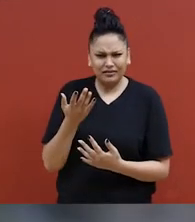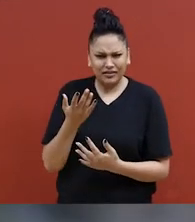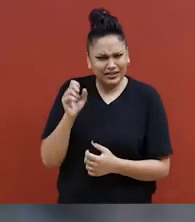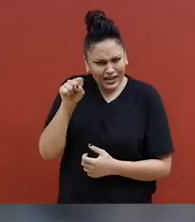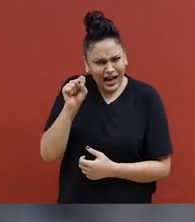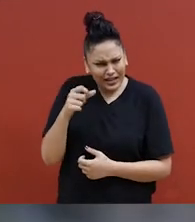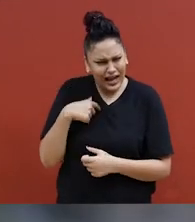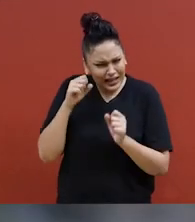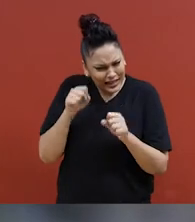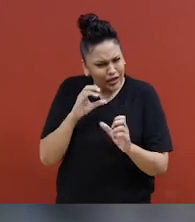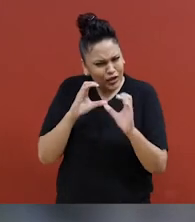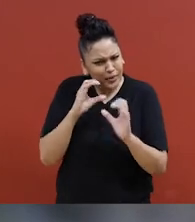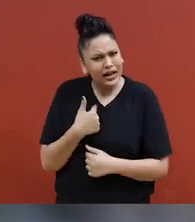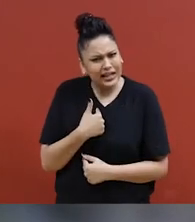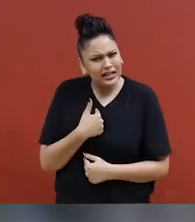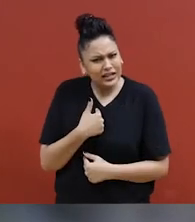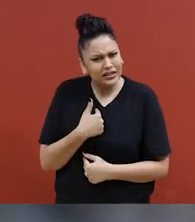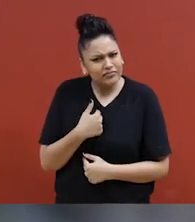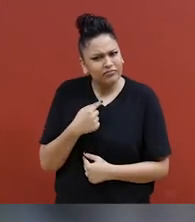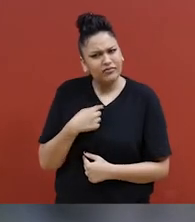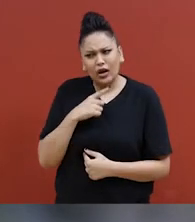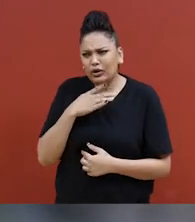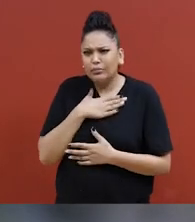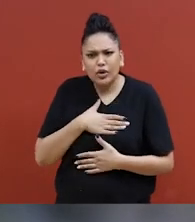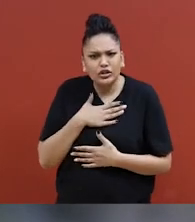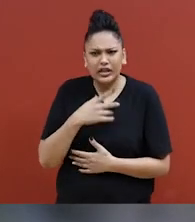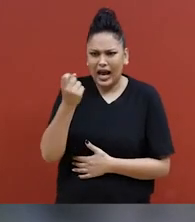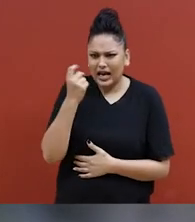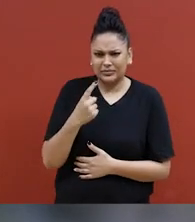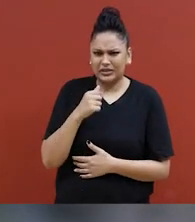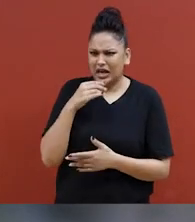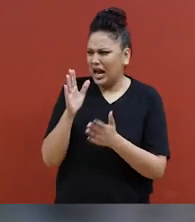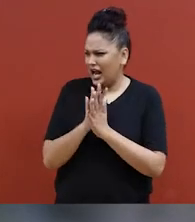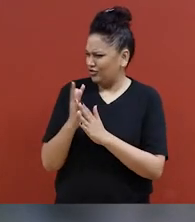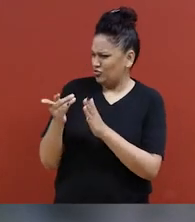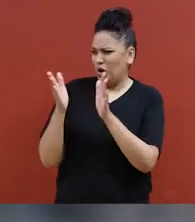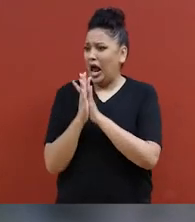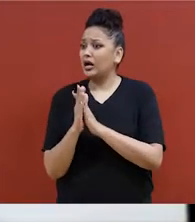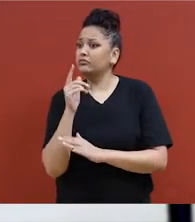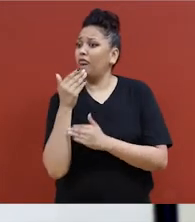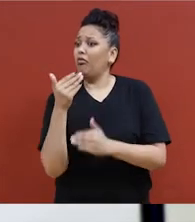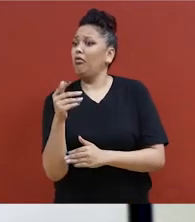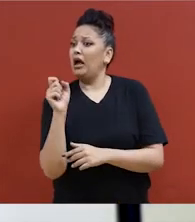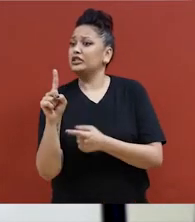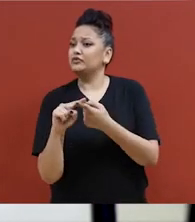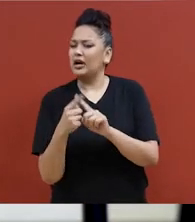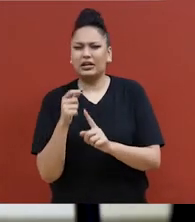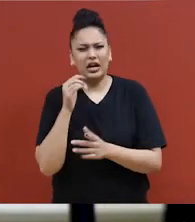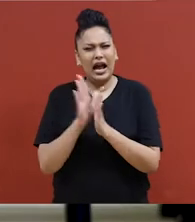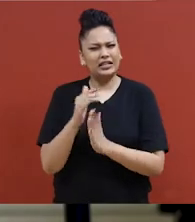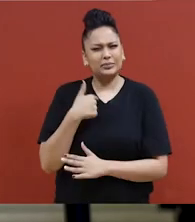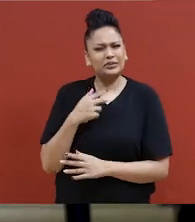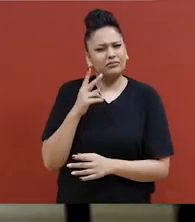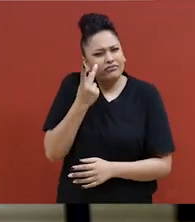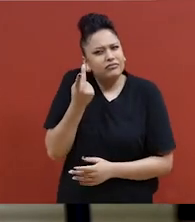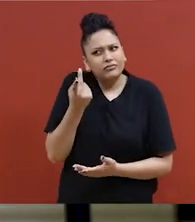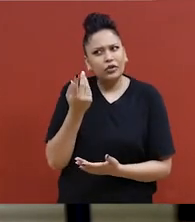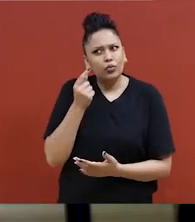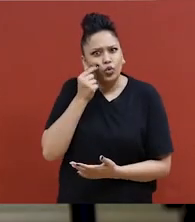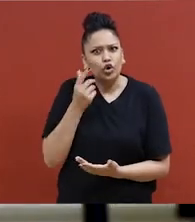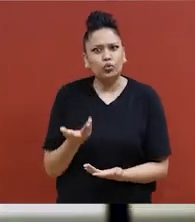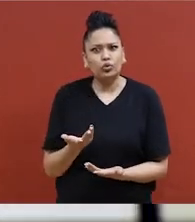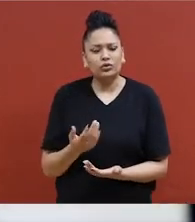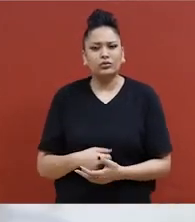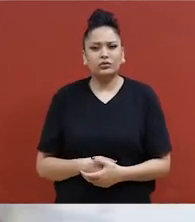dit, « Oui, je peux communiquer. » Donc, j'apprécierais si vous me posiez vos questions plutôt qu'à mon ami. «